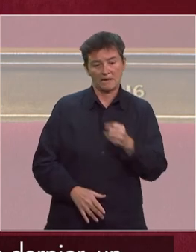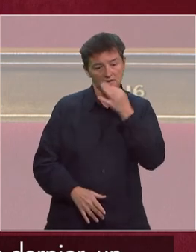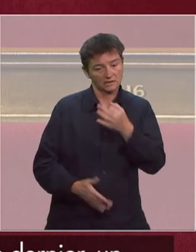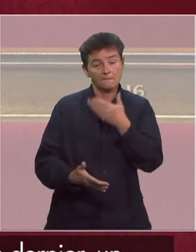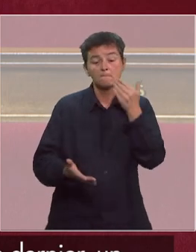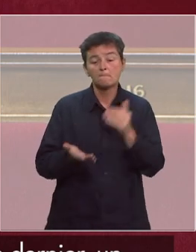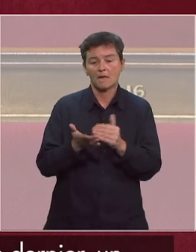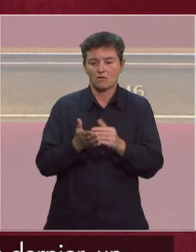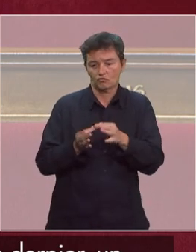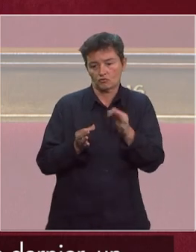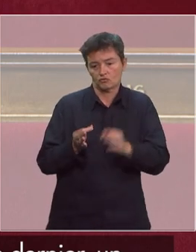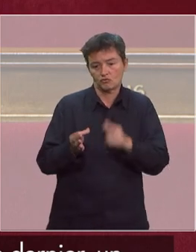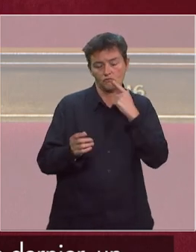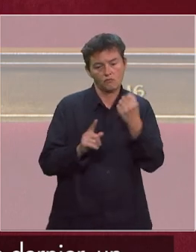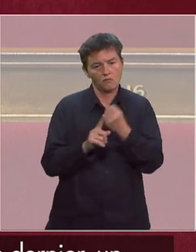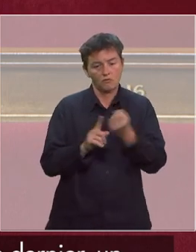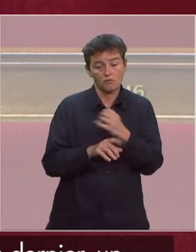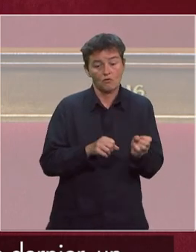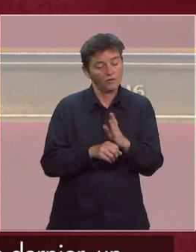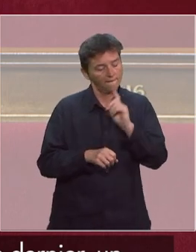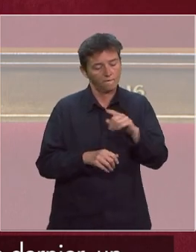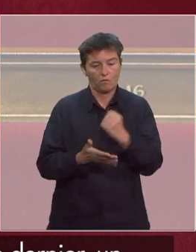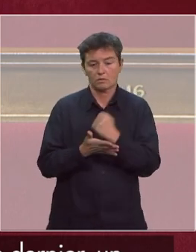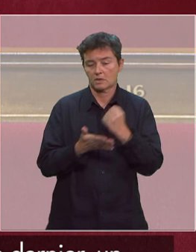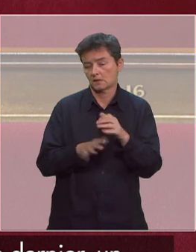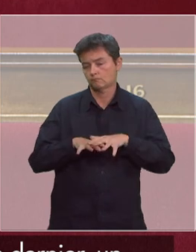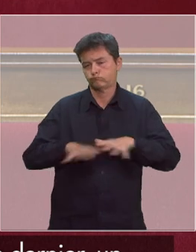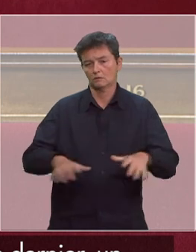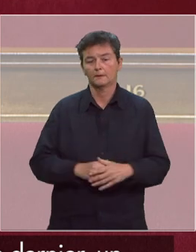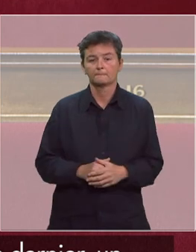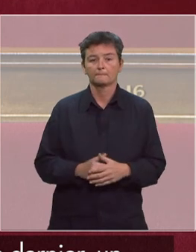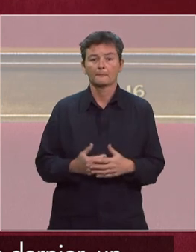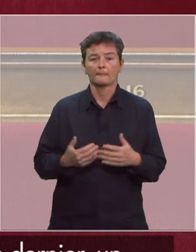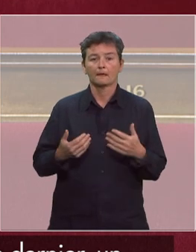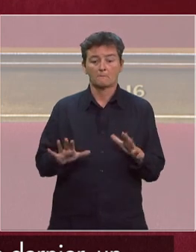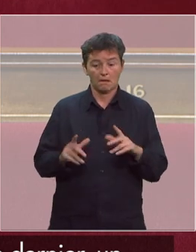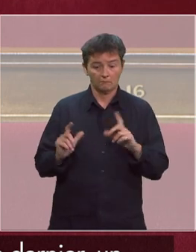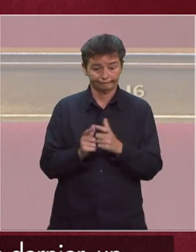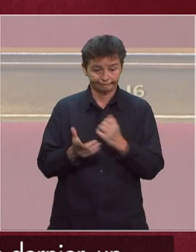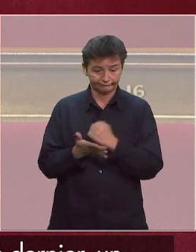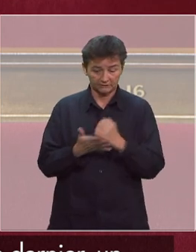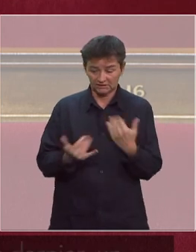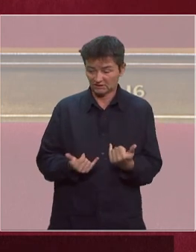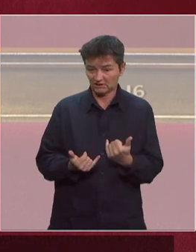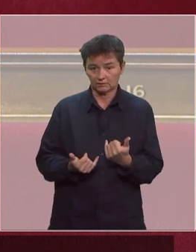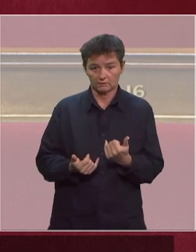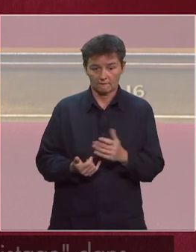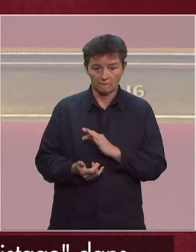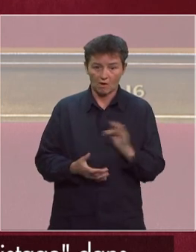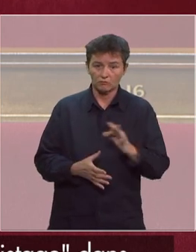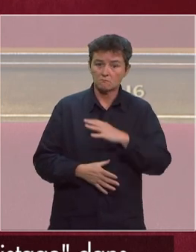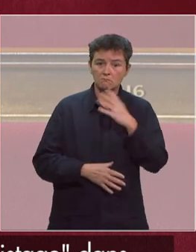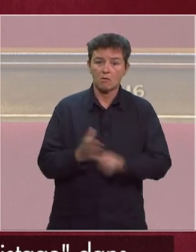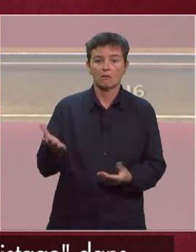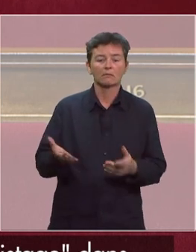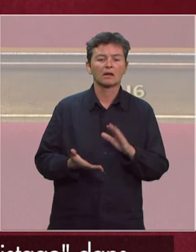pour endiguer efficacement le coronavirus. Pourtant, le diagnostic fait cruellement défaut en France et votre stratégie de